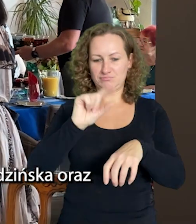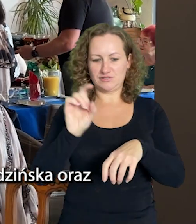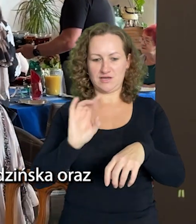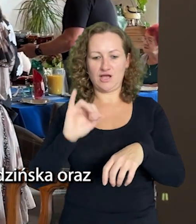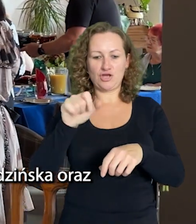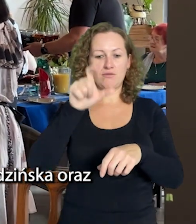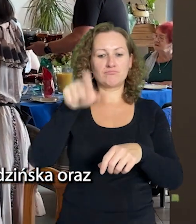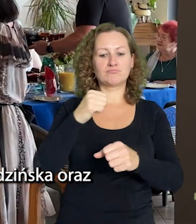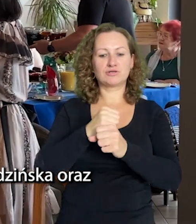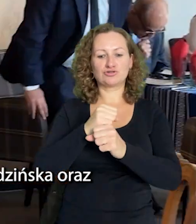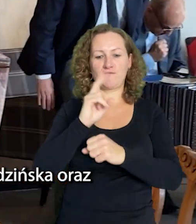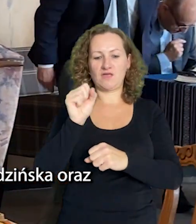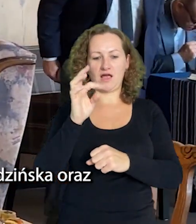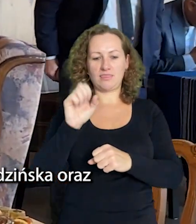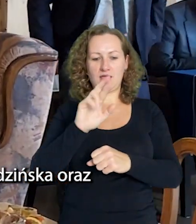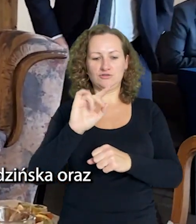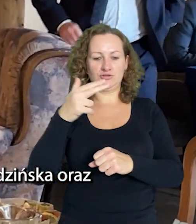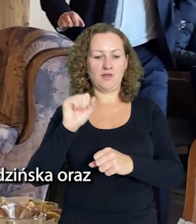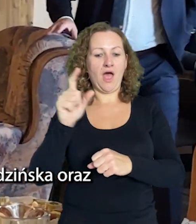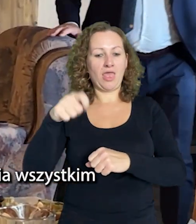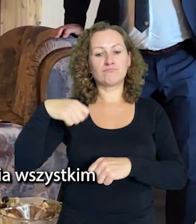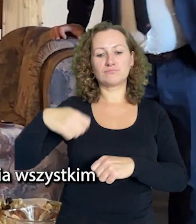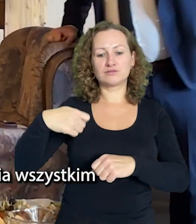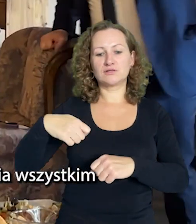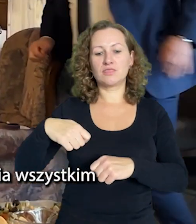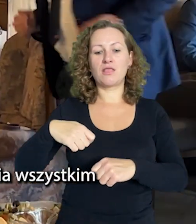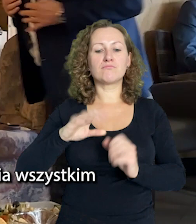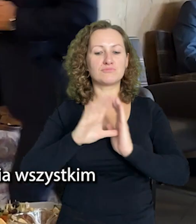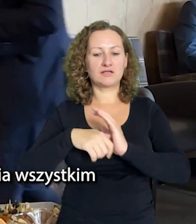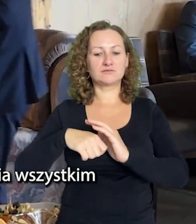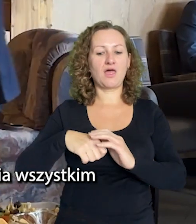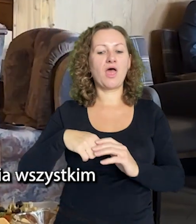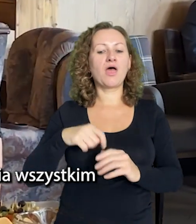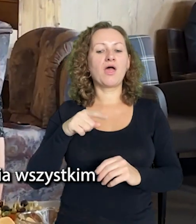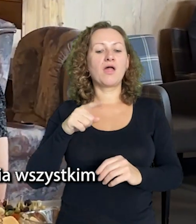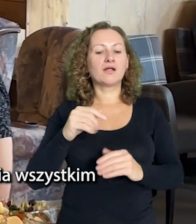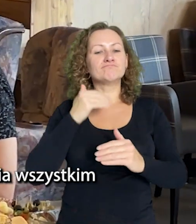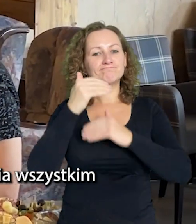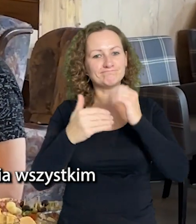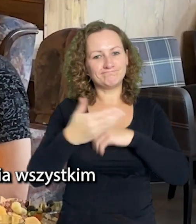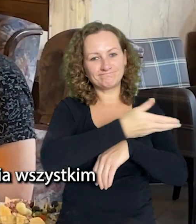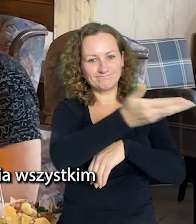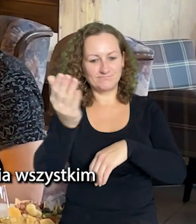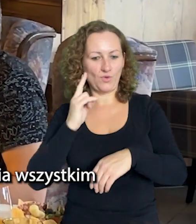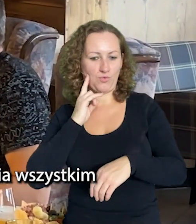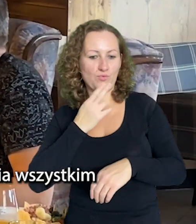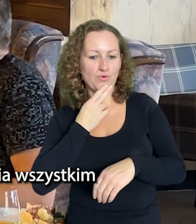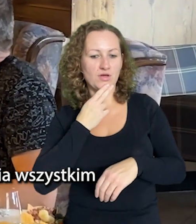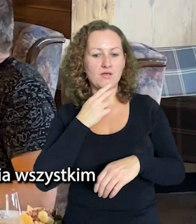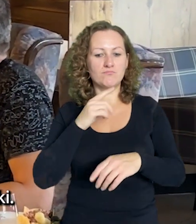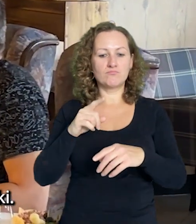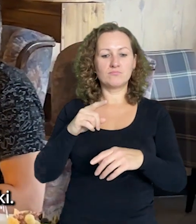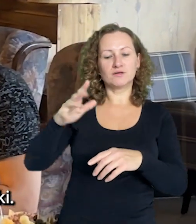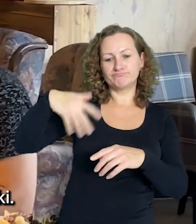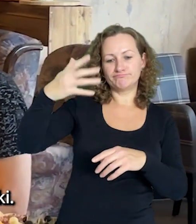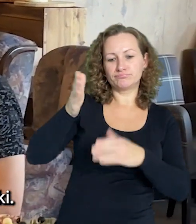PZG Joanna Swojdzińska oraz pracownik oddziału Katarzyna Kielusiak. W imieniu prezydenta miasta Janusza Stankowiaka życzenia wszystkim osobom z dysfunkcją